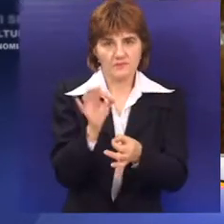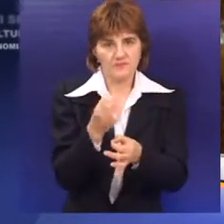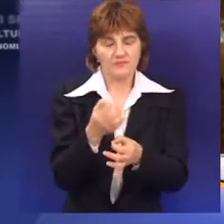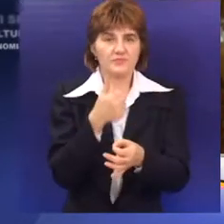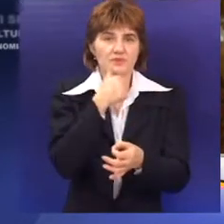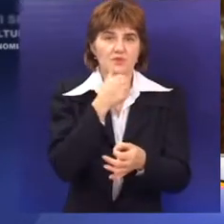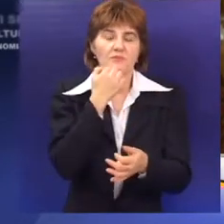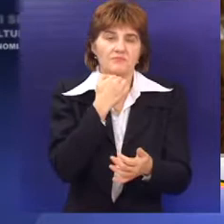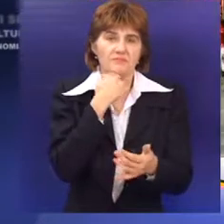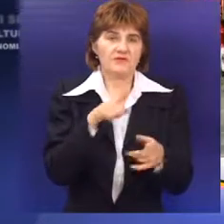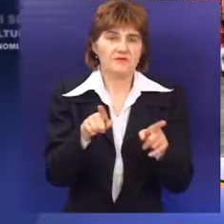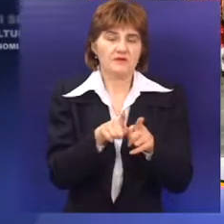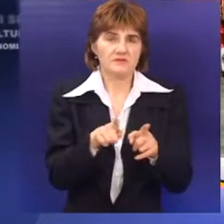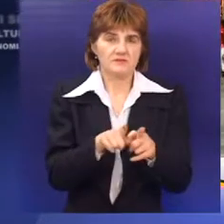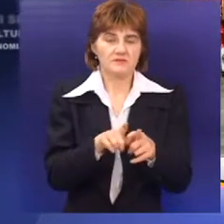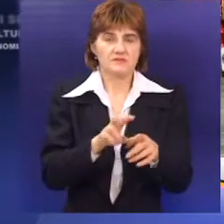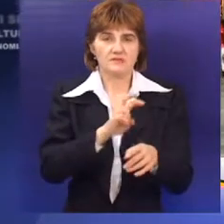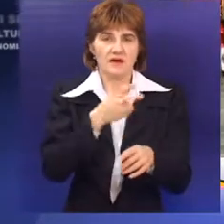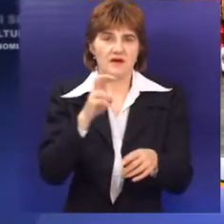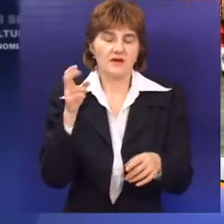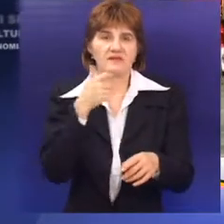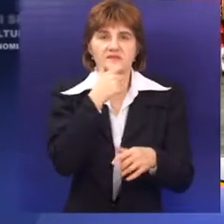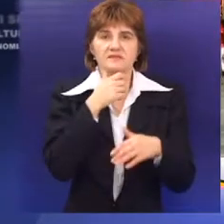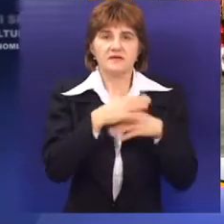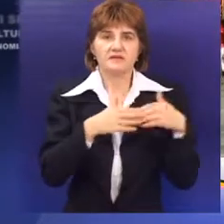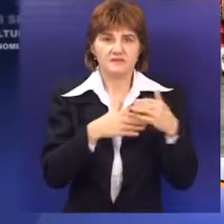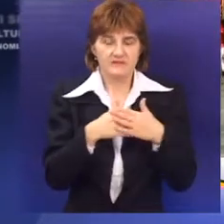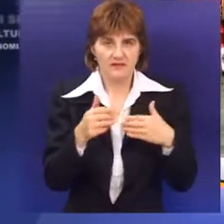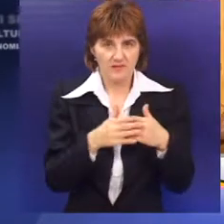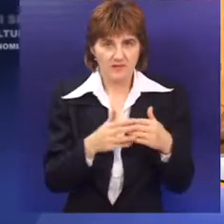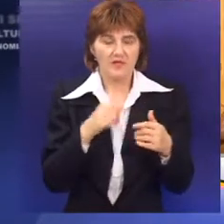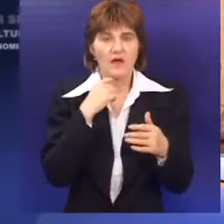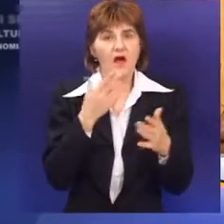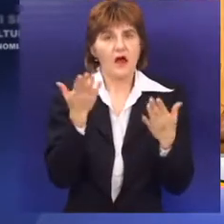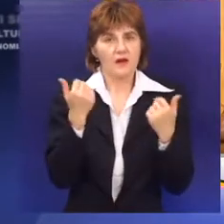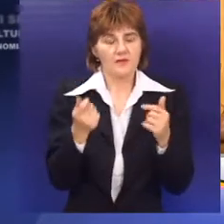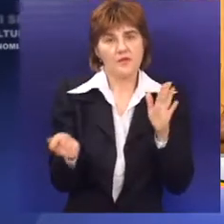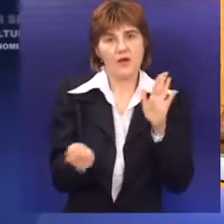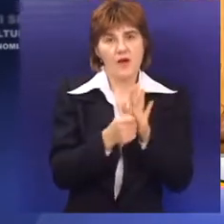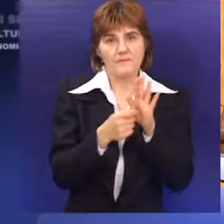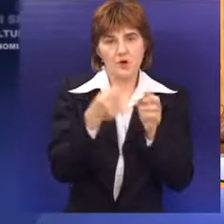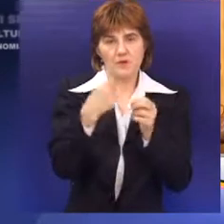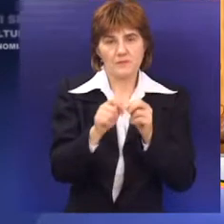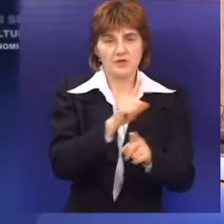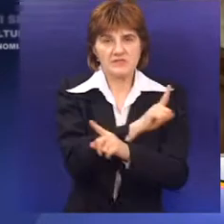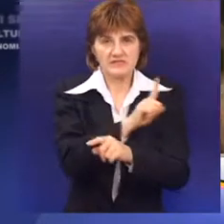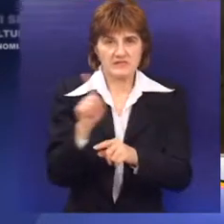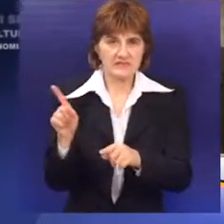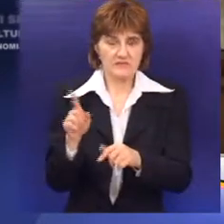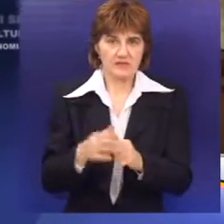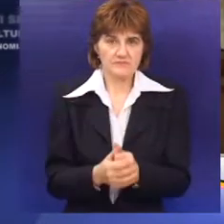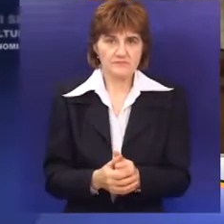i primjenjenih umetnosti, zatim proizvodi redkih i starih zanata. Prodaja petardi ili pirotehničkih srestava je